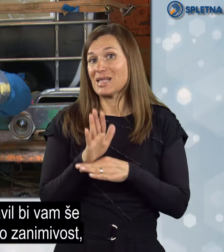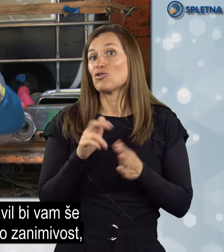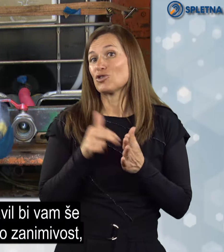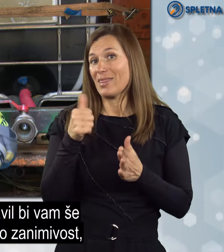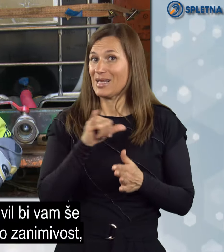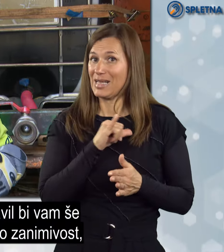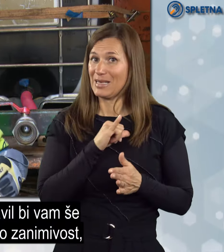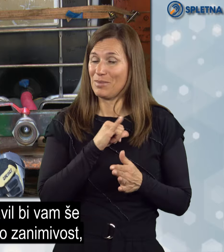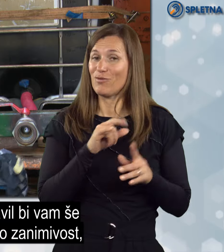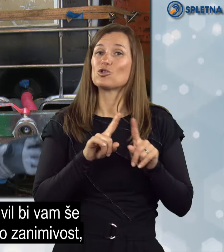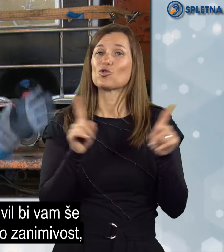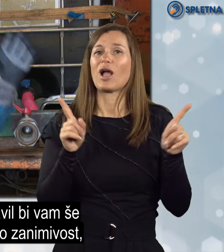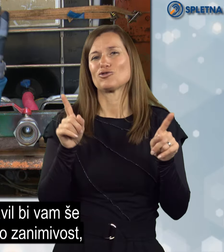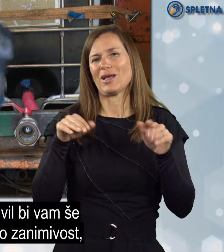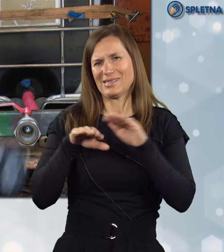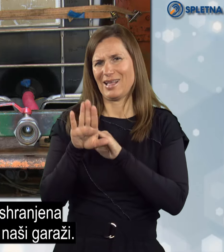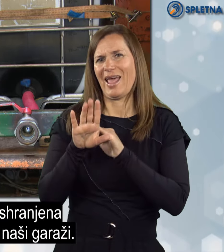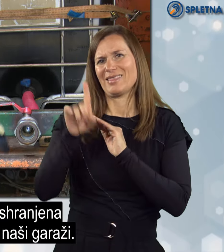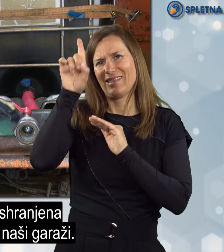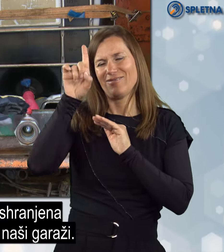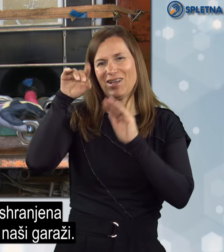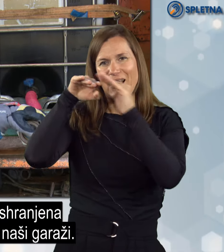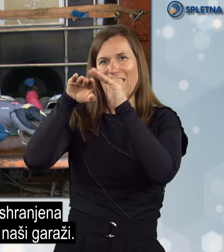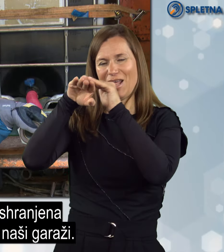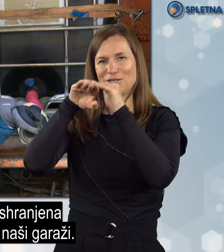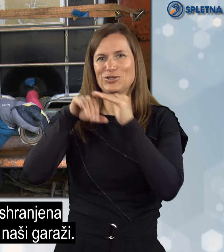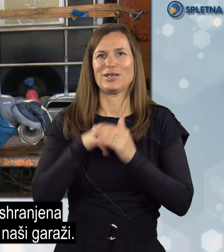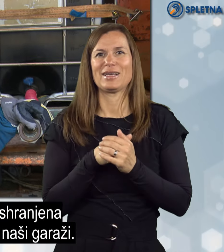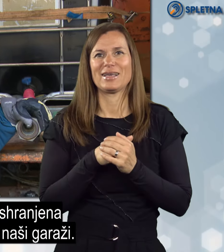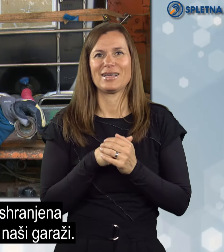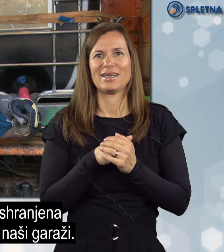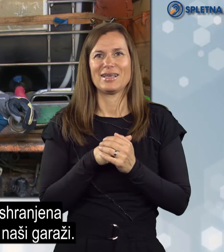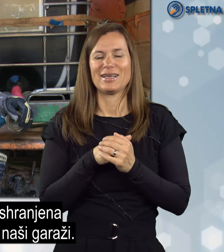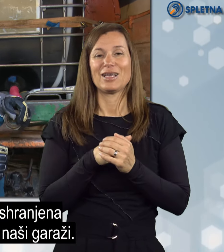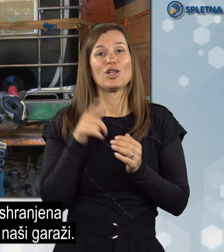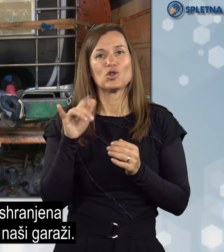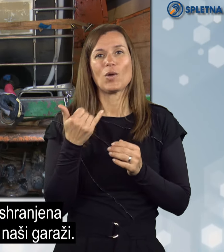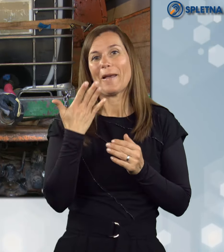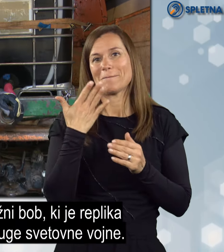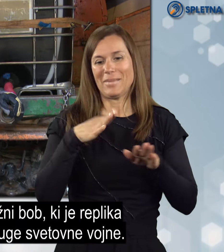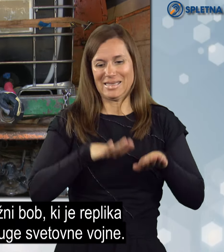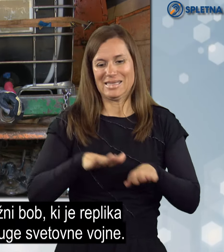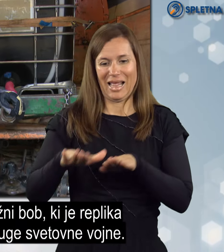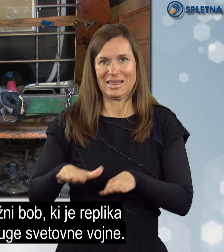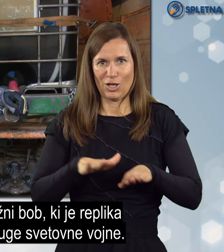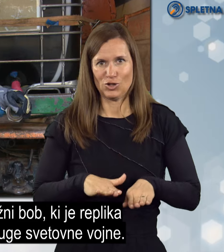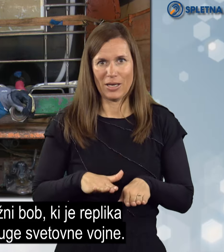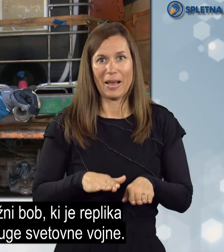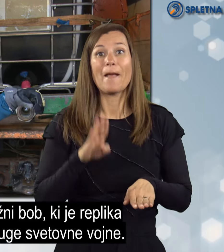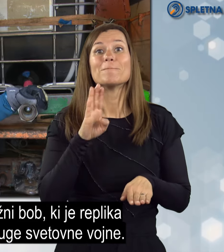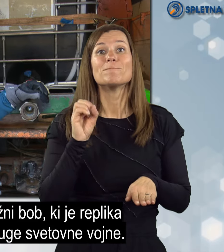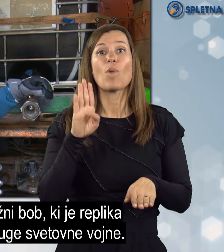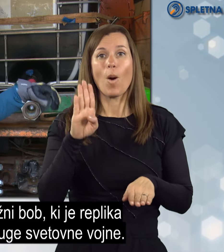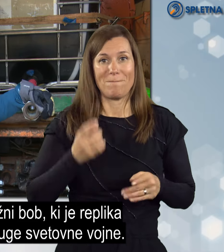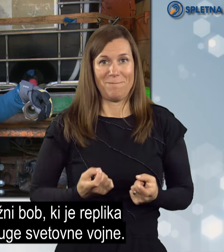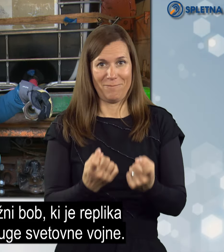Zdravljeno našo zanimivo, sicer je shranjen tukaj v naši garažji, ki je to pet sedižni